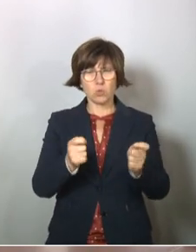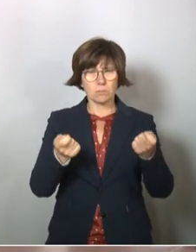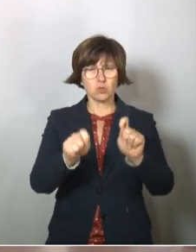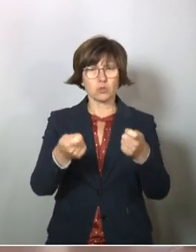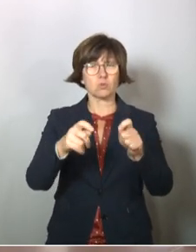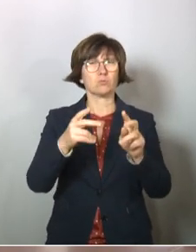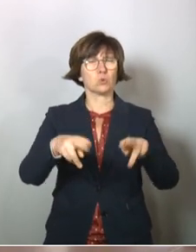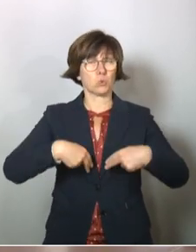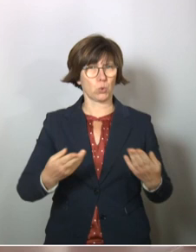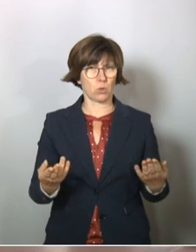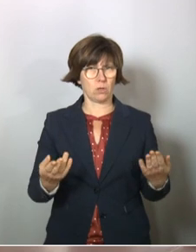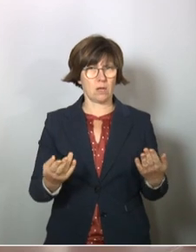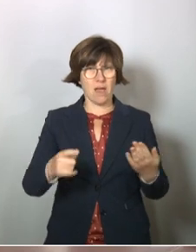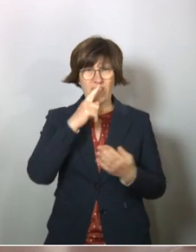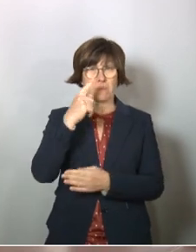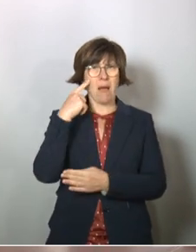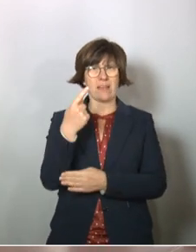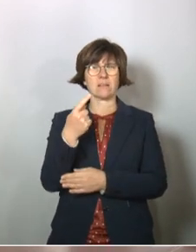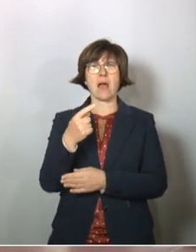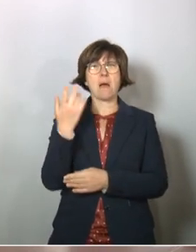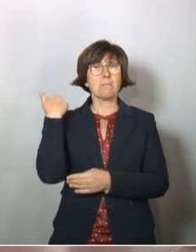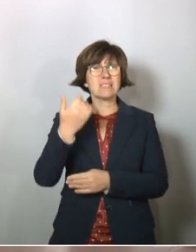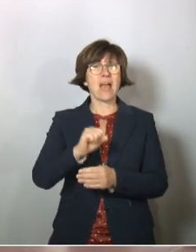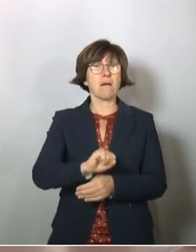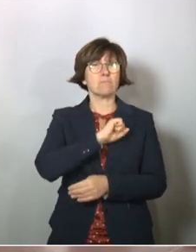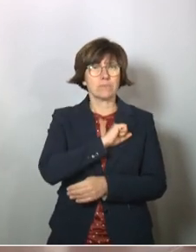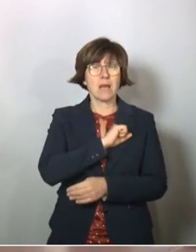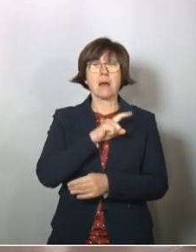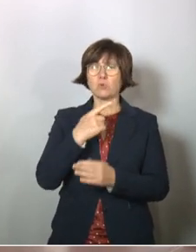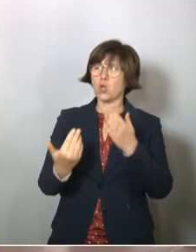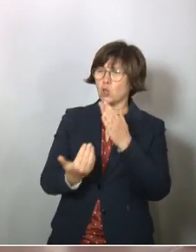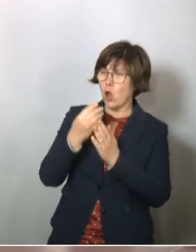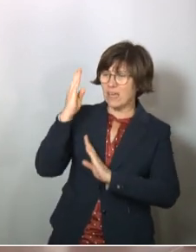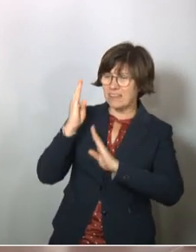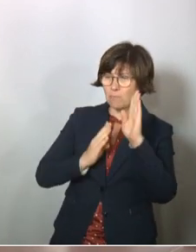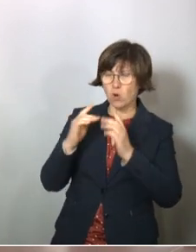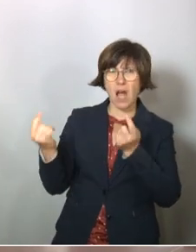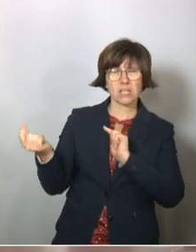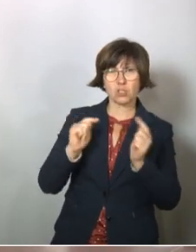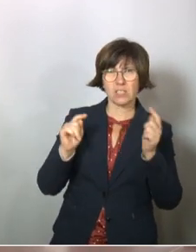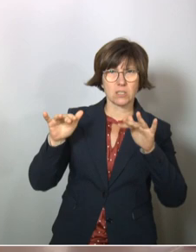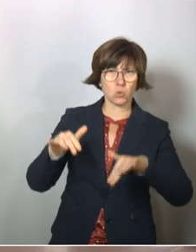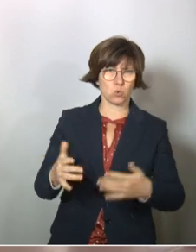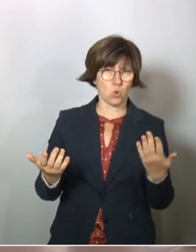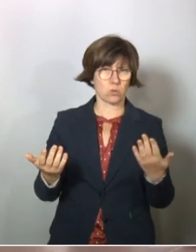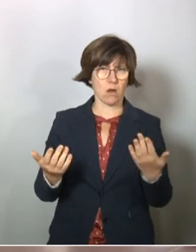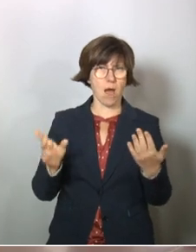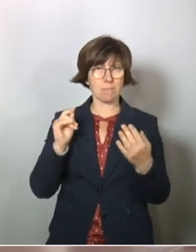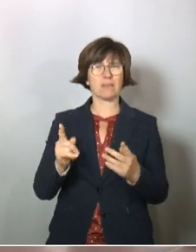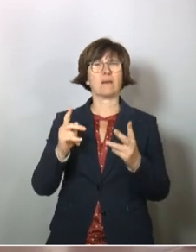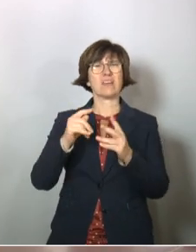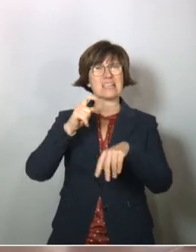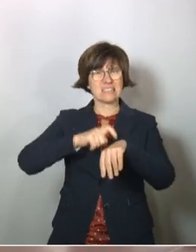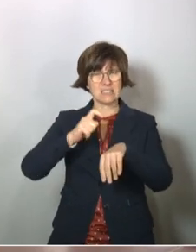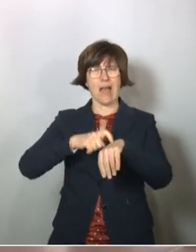muss rückgängig gemacht werden. Und wenn man meint, etwas hat sich bewährt, muss es eine neue demokratische Diskussion geben, auch mit der entsprechenden